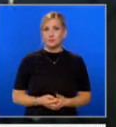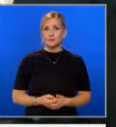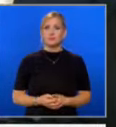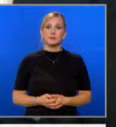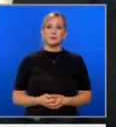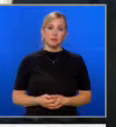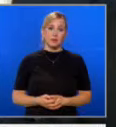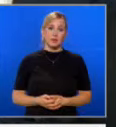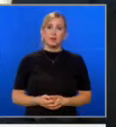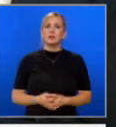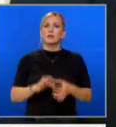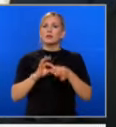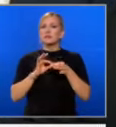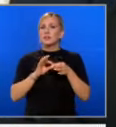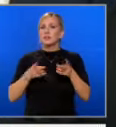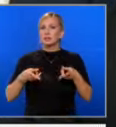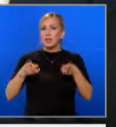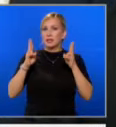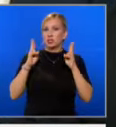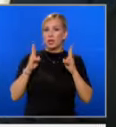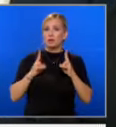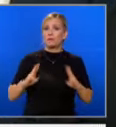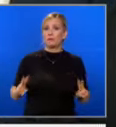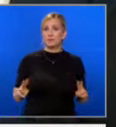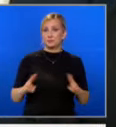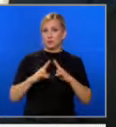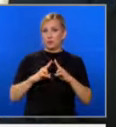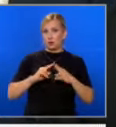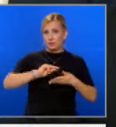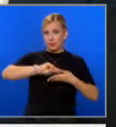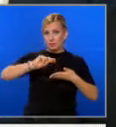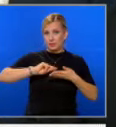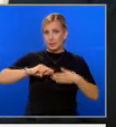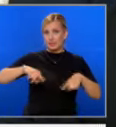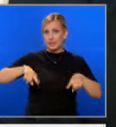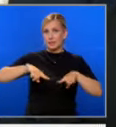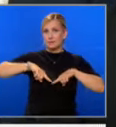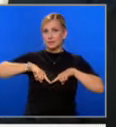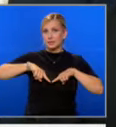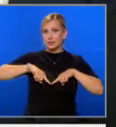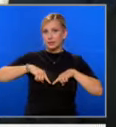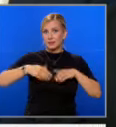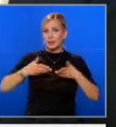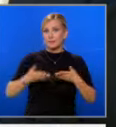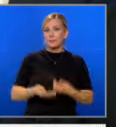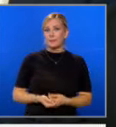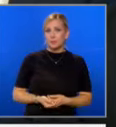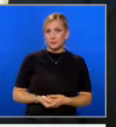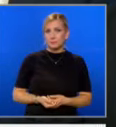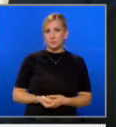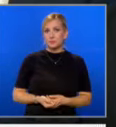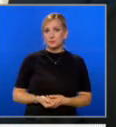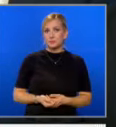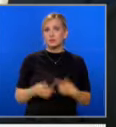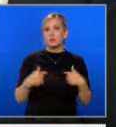Относно решението на ВАС, ние